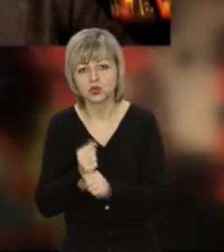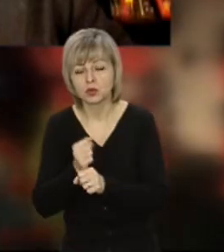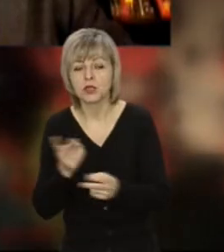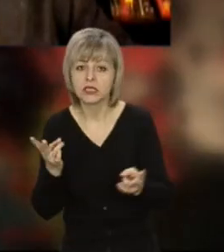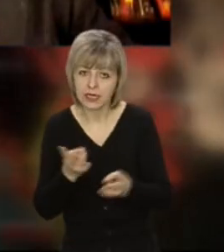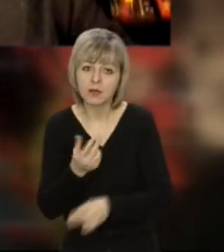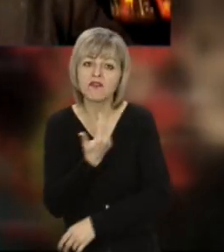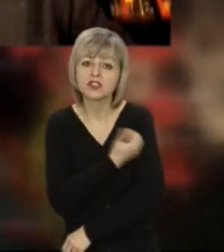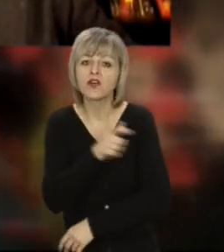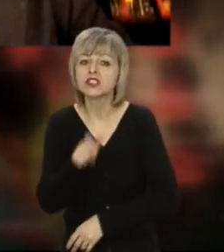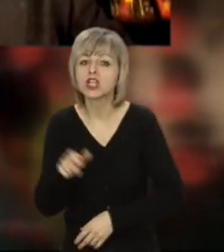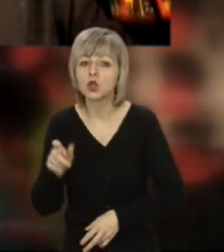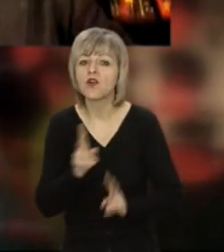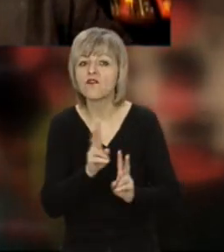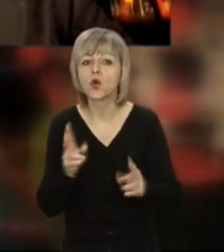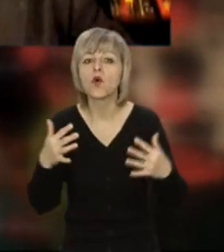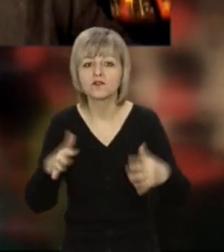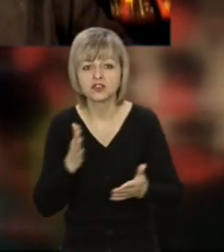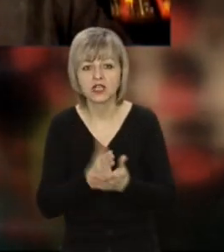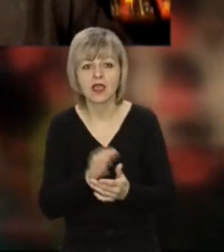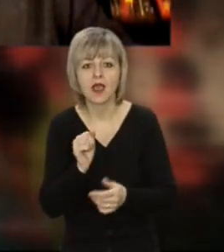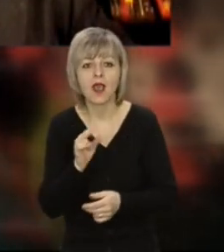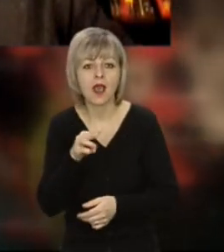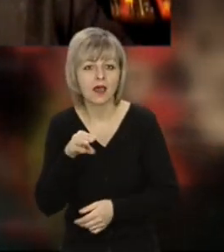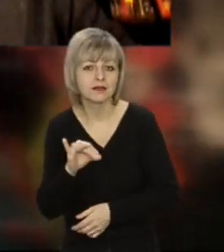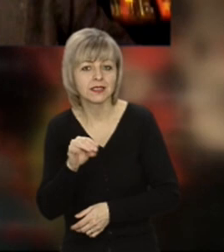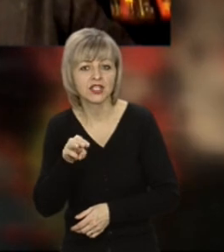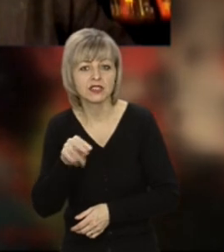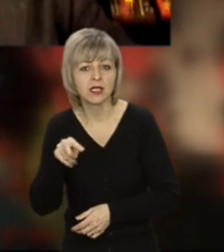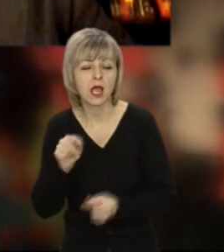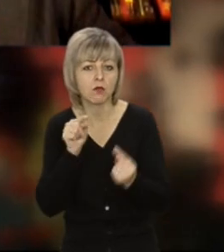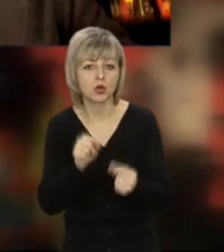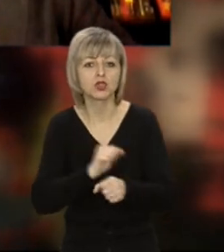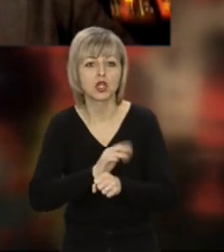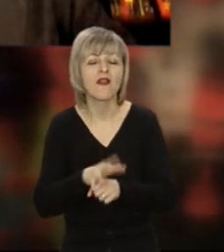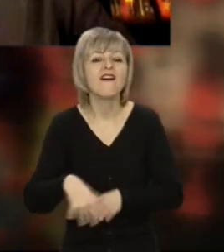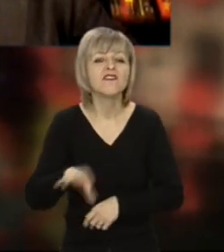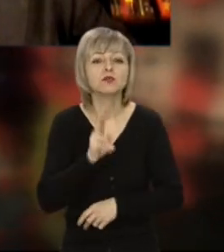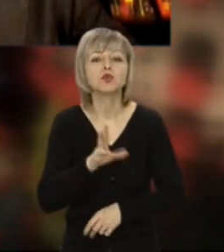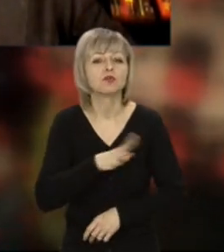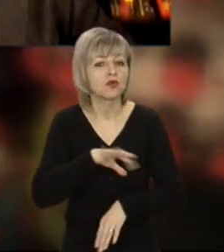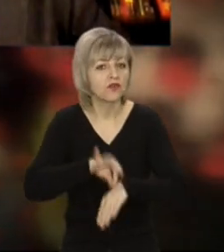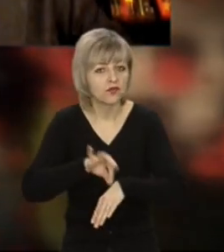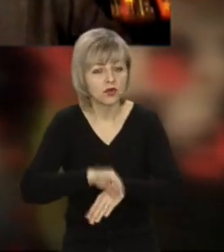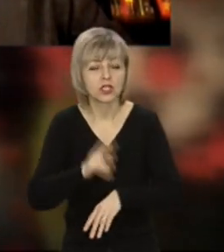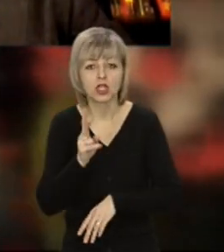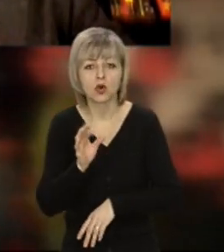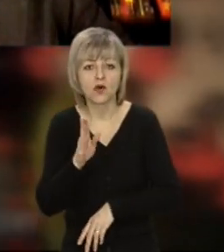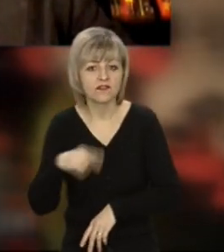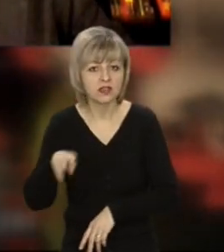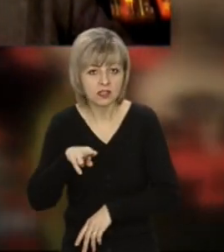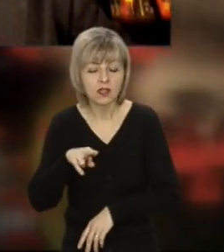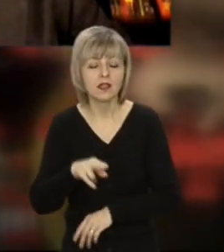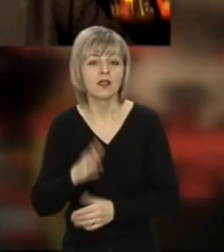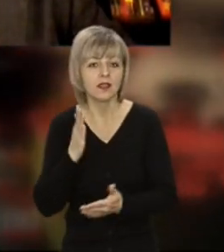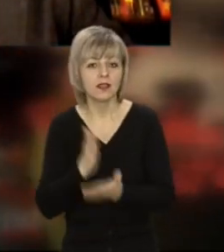вакцинуватися тим людям, у яких вже є антитіла проти ковід-19? Всім, хто перехворів на ковід-19,